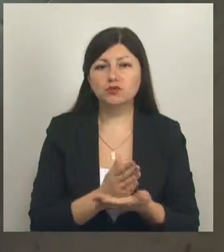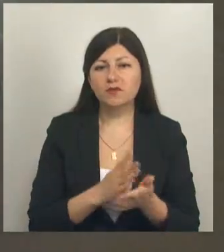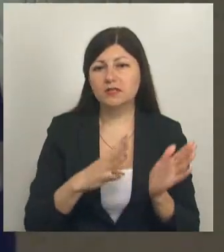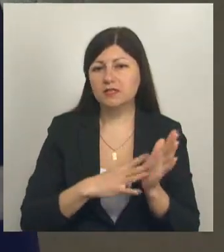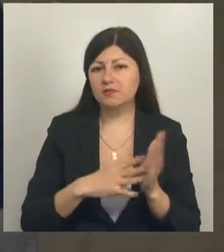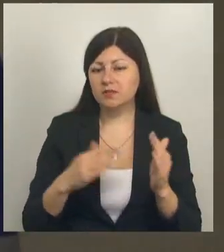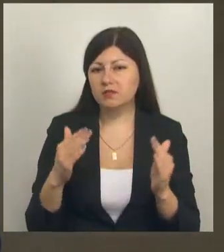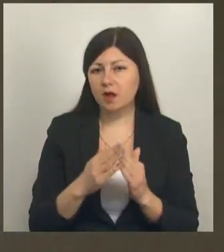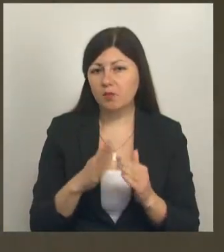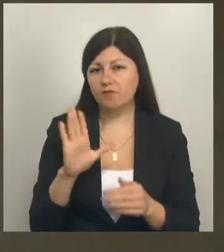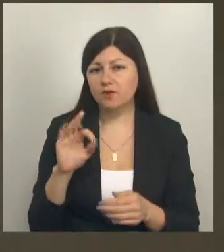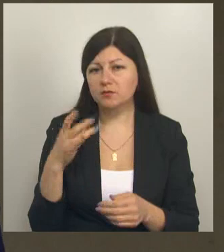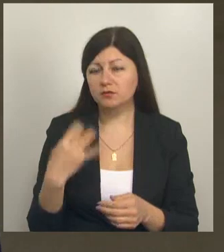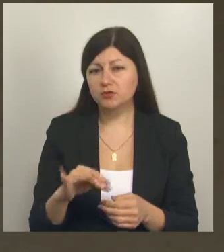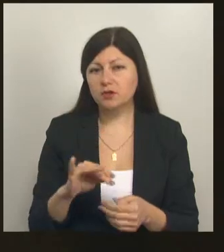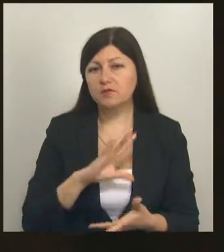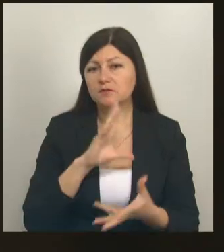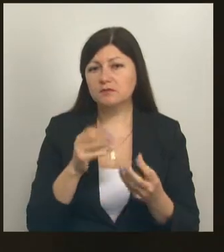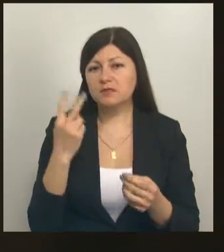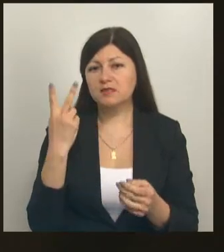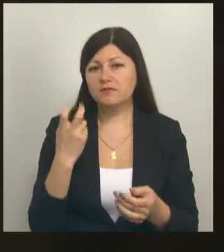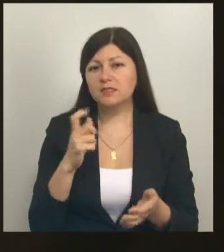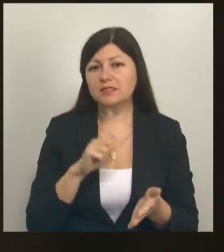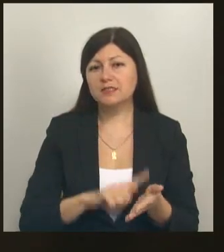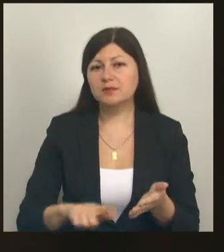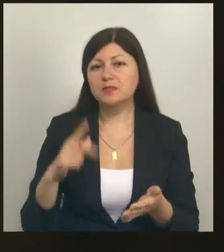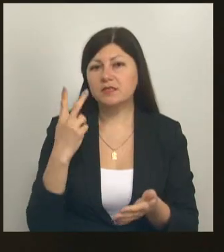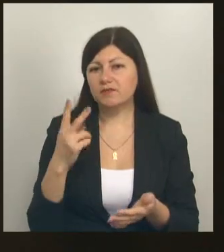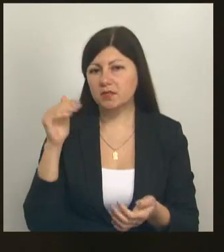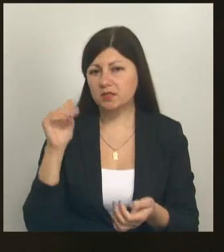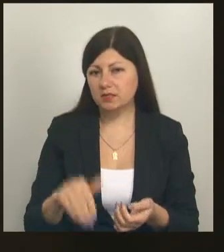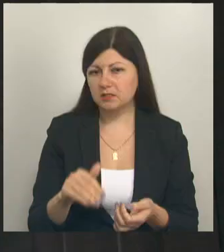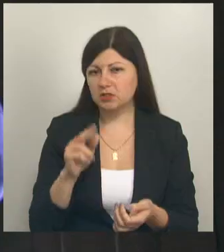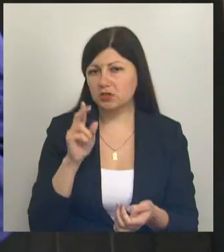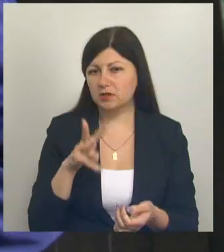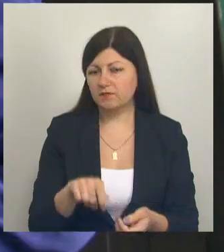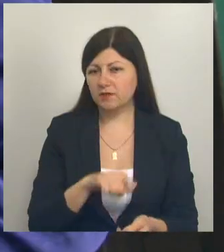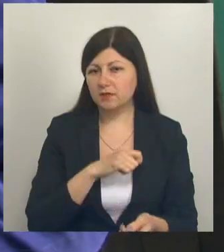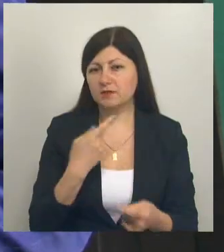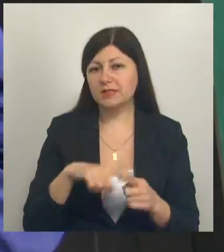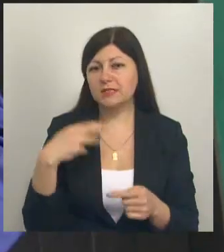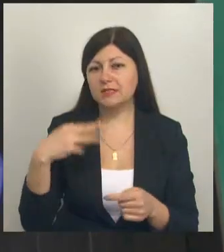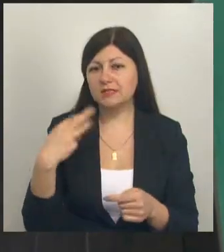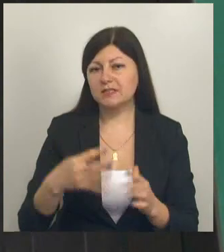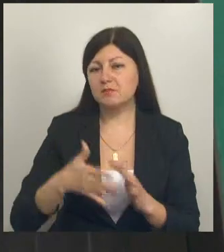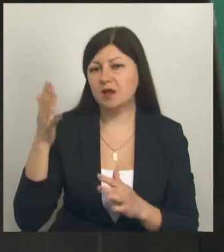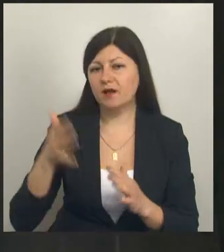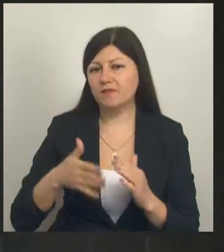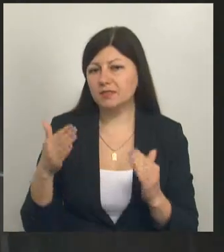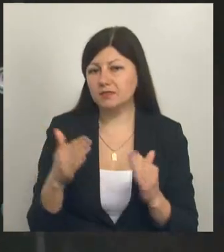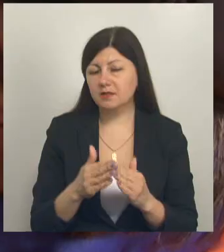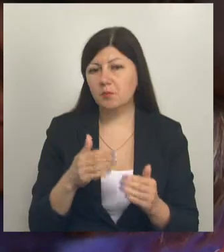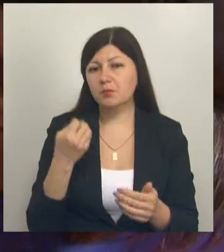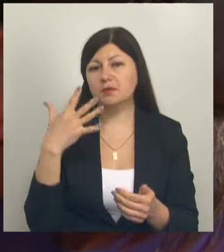домов в «Восточном». Общий жилой фонд 272 тысячи квадратов. Это 30 многоквартирных домов. 15